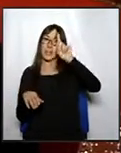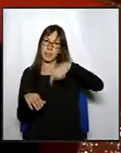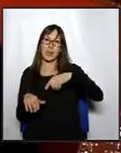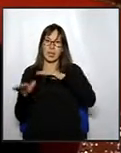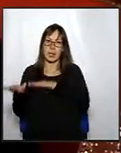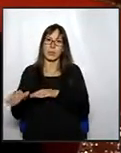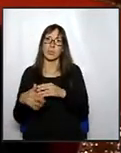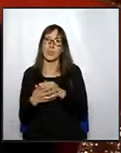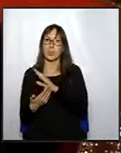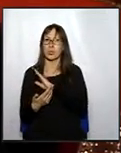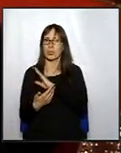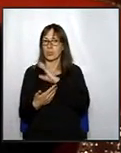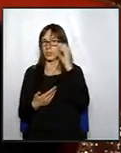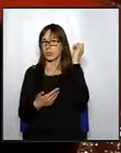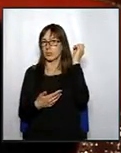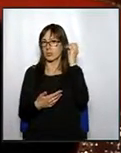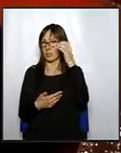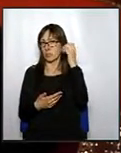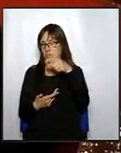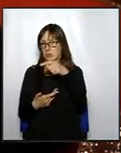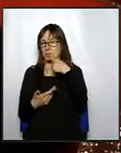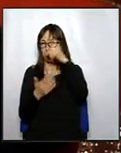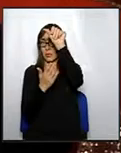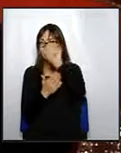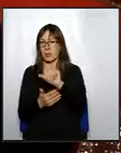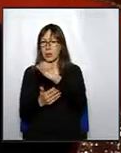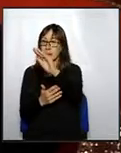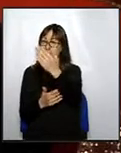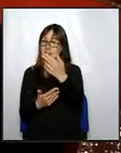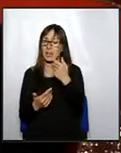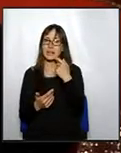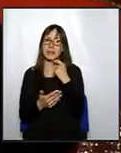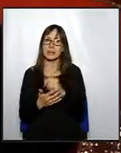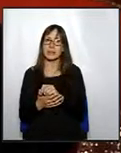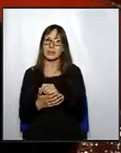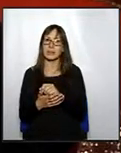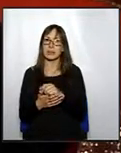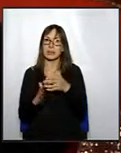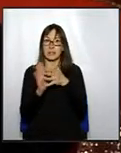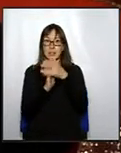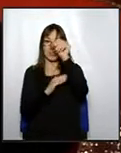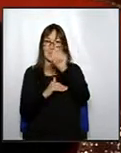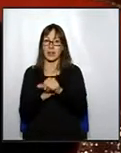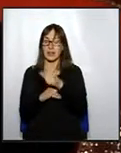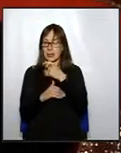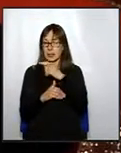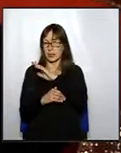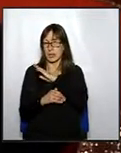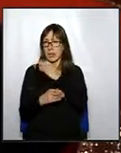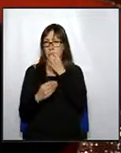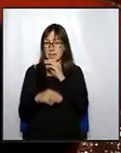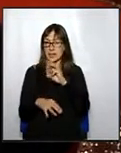en aquesta moció que ens han presentat que ens ha explicat aquesta senyora aquesta representant de la PAC